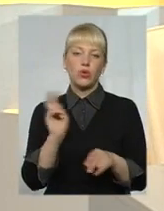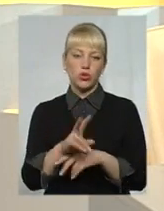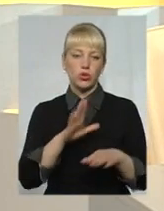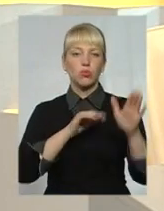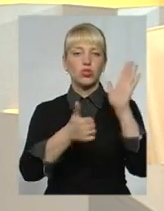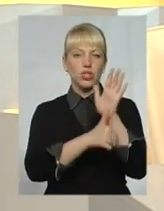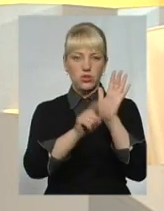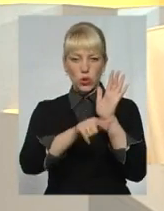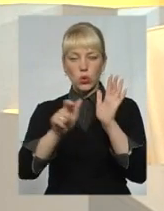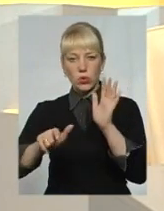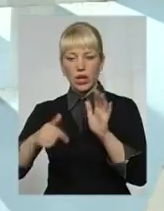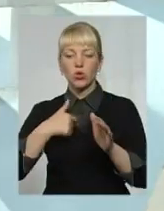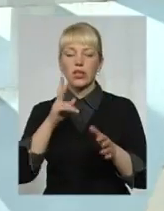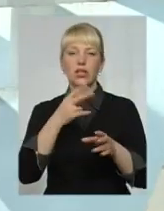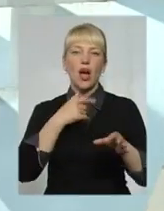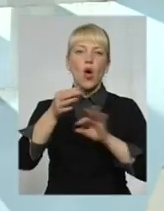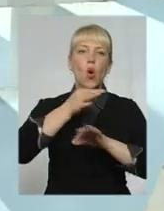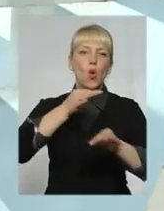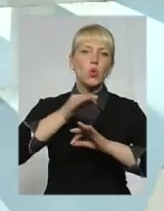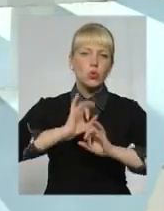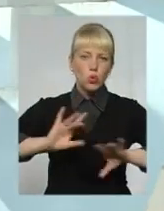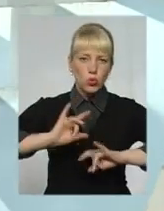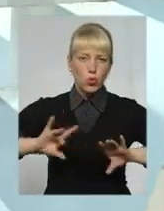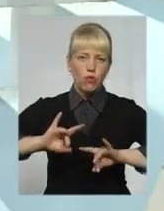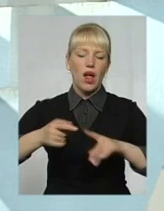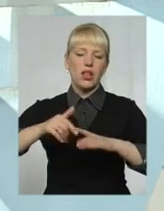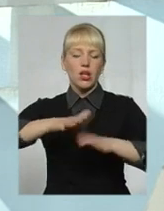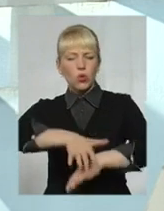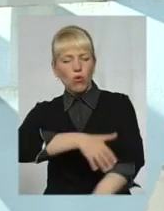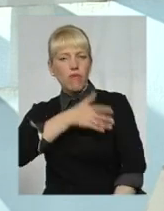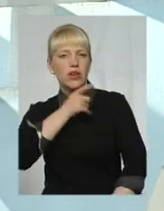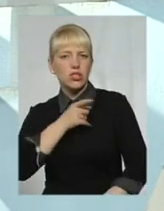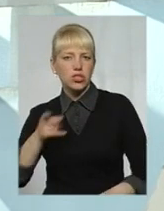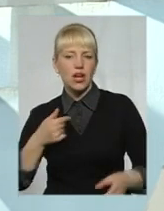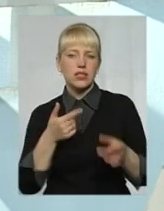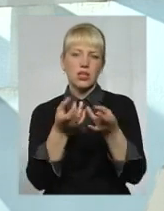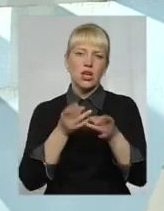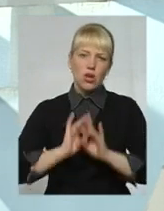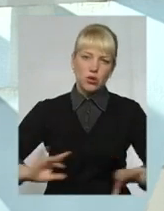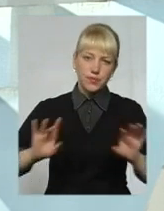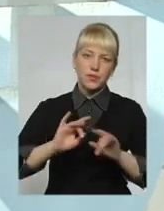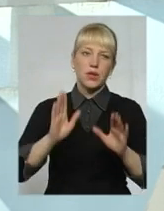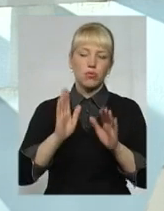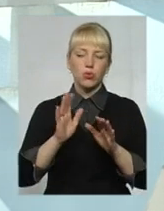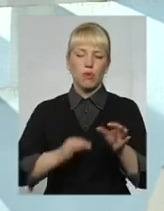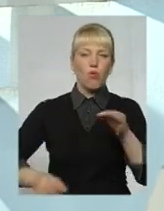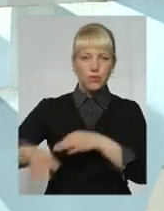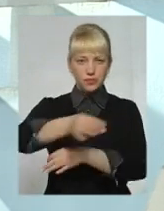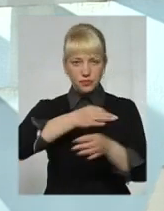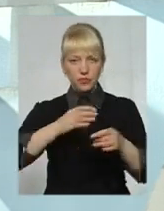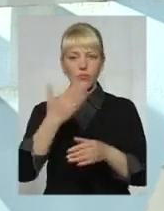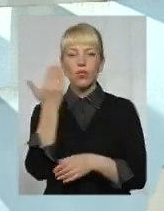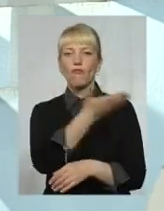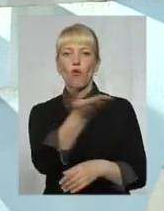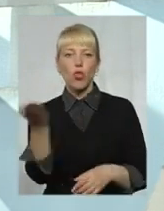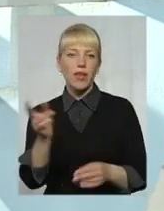які зверталися, яких я консультувала, і ми довгий час говорили, і зараз будемо організовувати з ними круглий стіл, вони бояться,